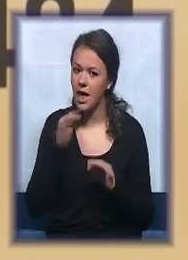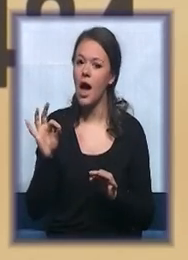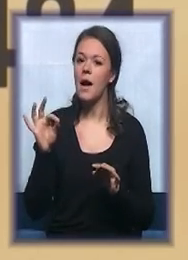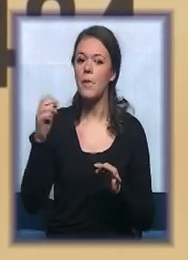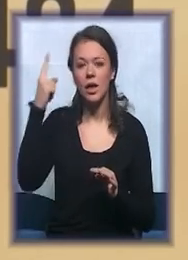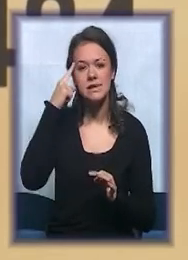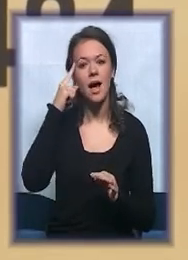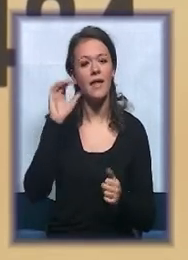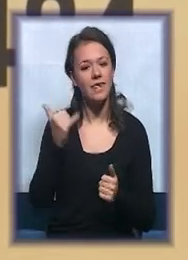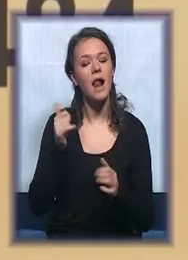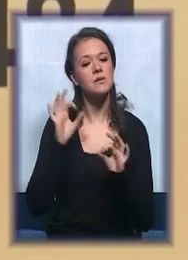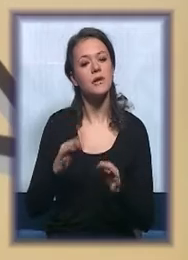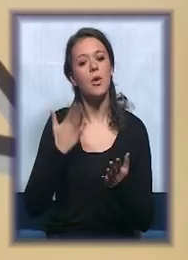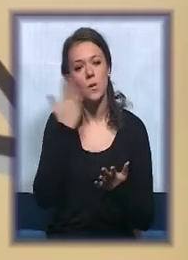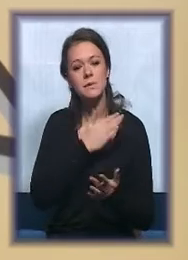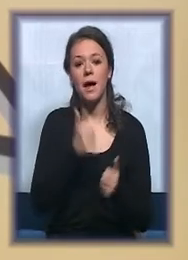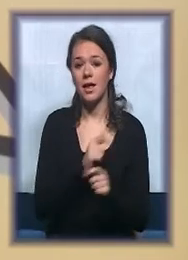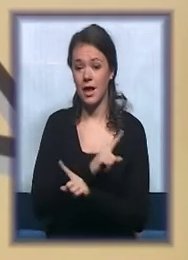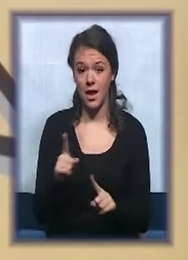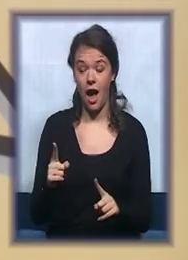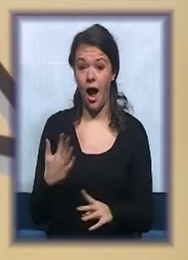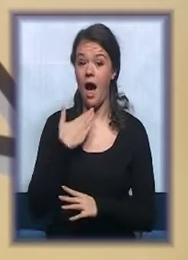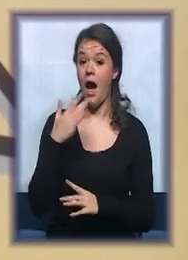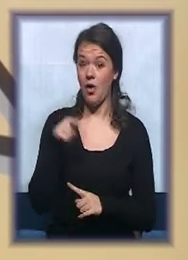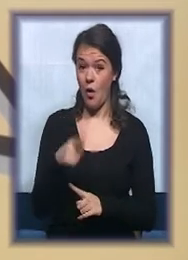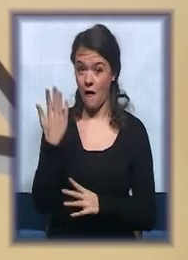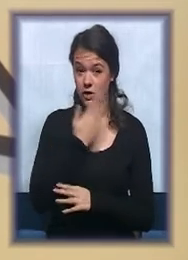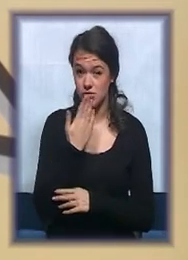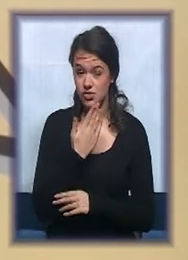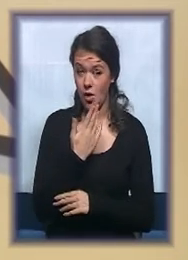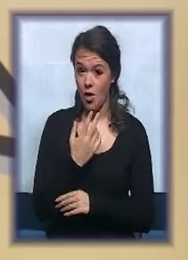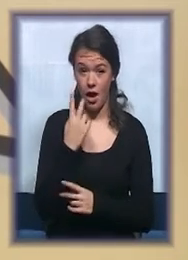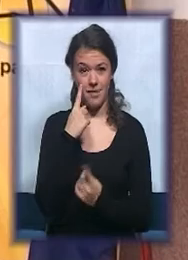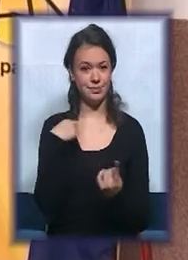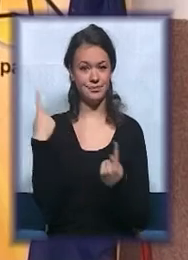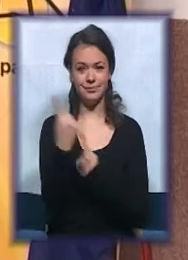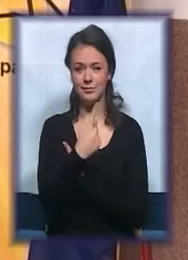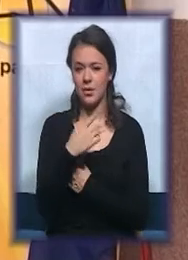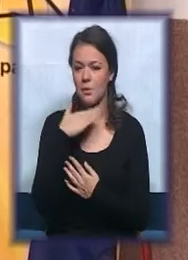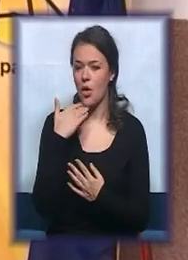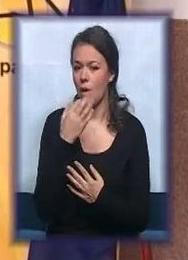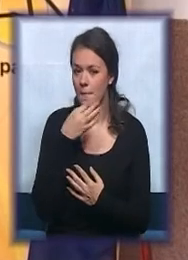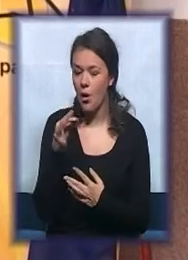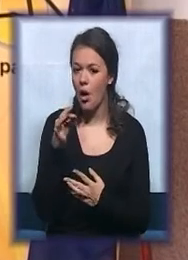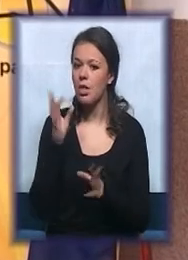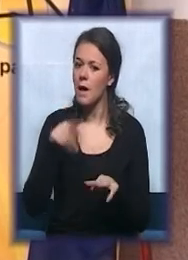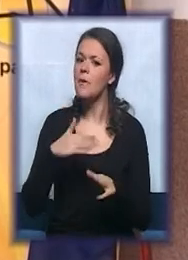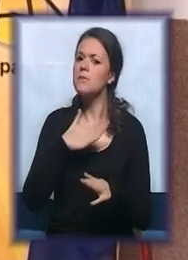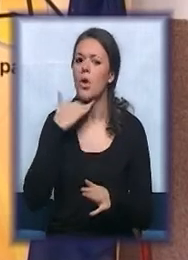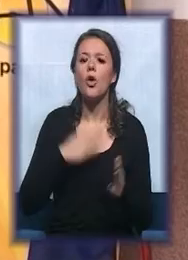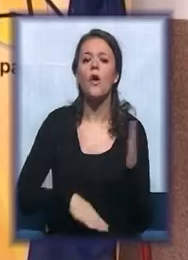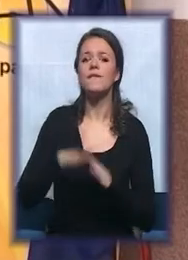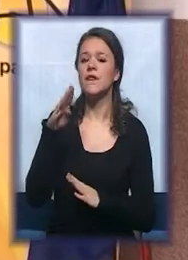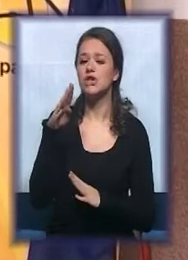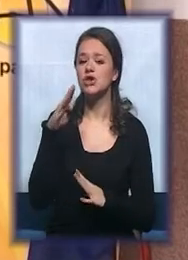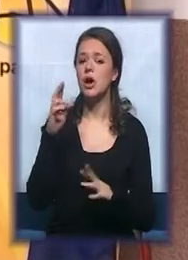uspjeli ili niste. Ako ova škola u kojoj se danas nalazimo izgleda mnogo bolji i pluža mnogo više mogućnosti nego što